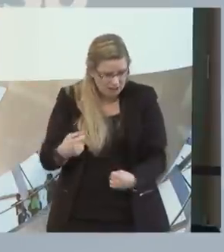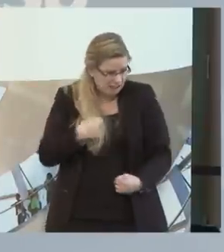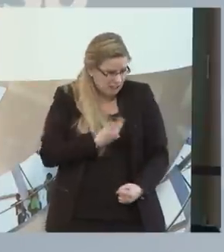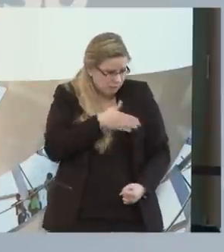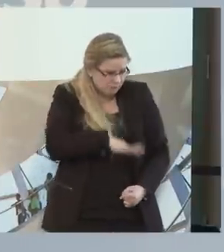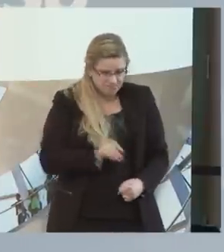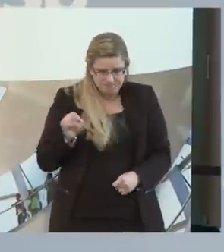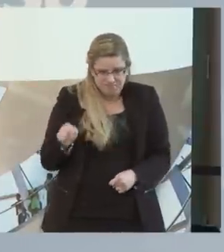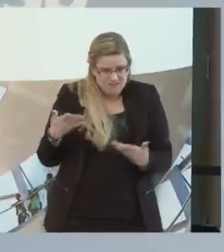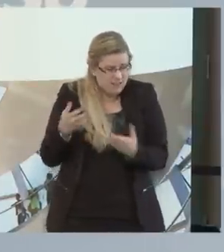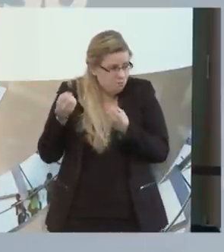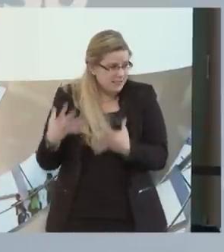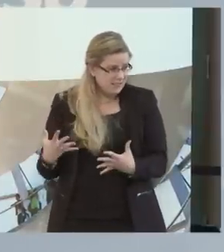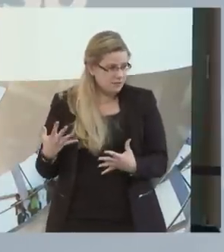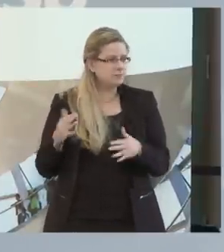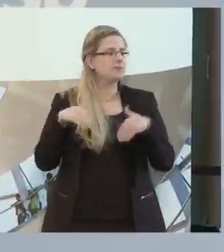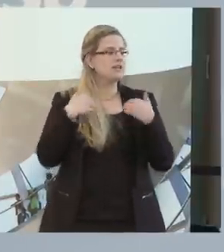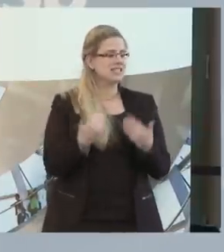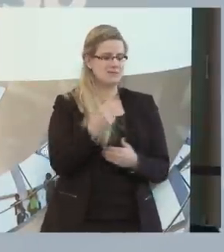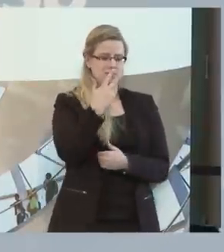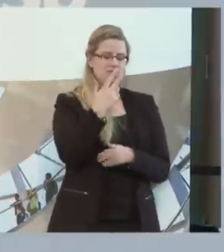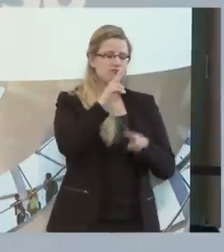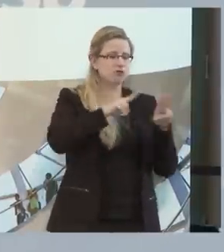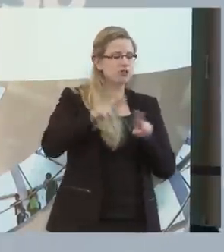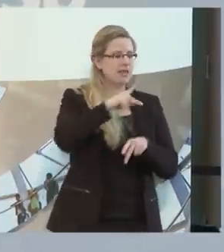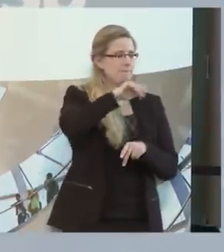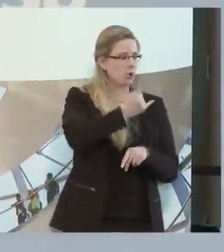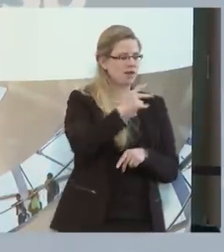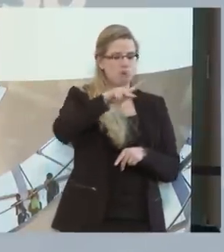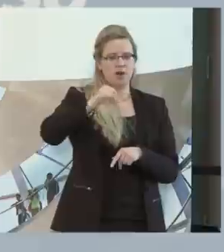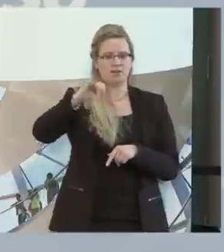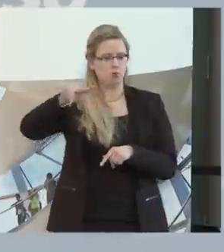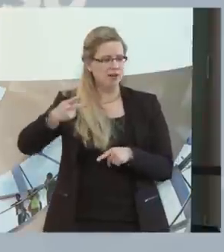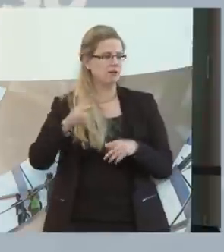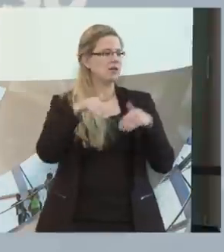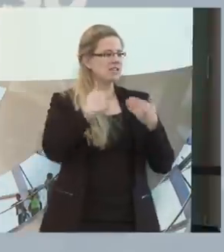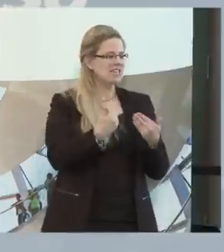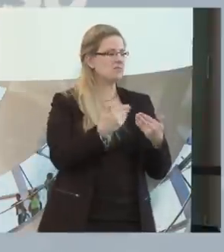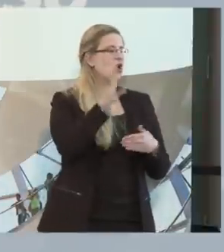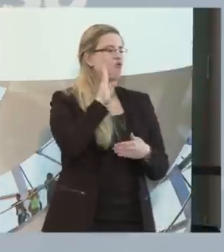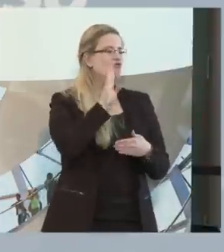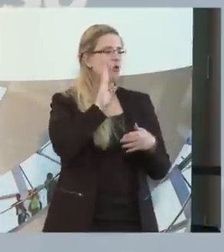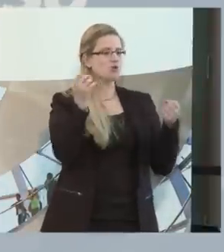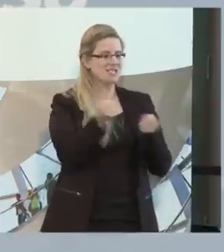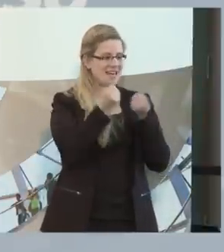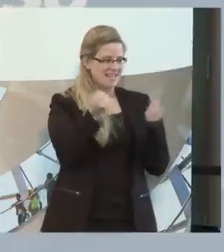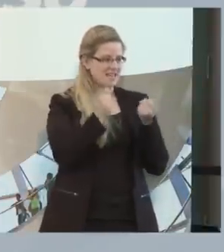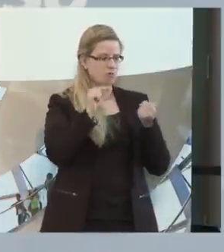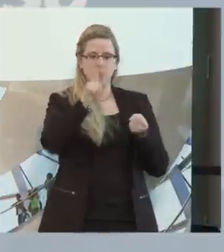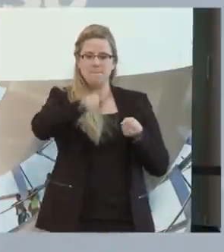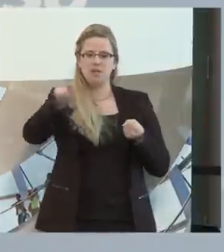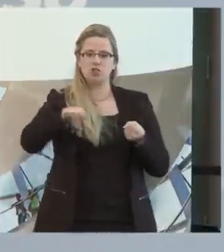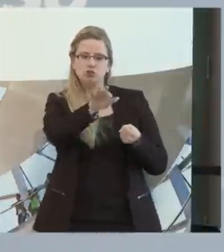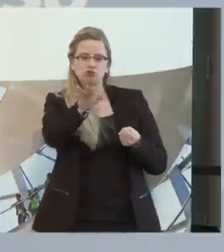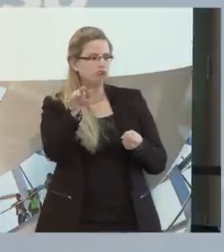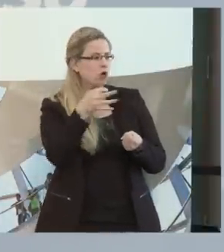da haben wir jetzt drei unterschiedliche Projekte gegründet, nämlich einmal ein Wohntraining. Da kommen junge Menschen hin. Es